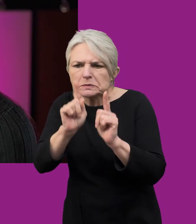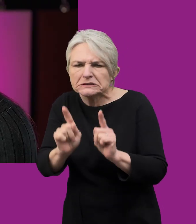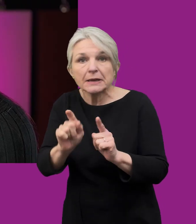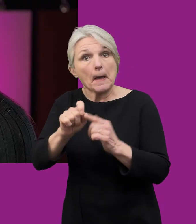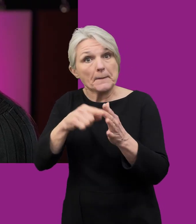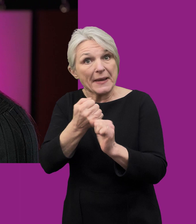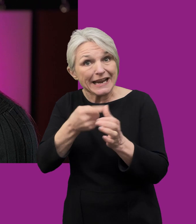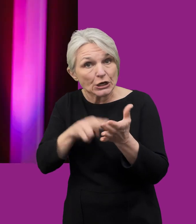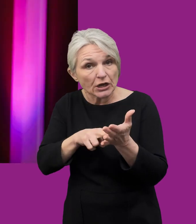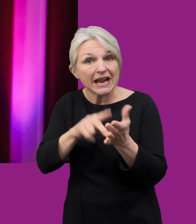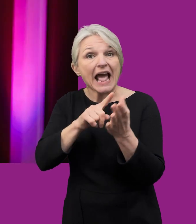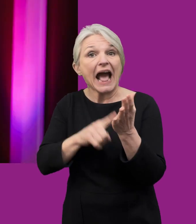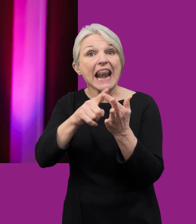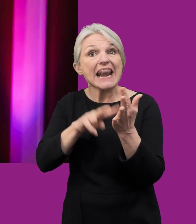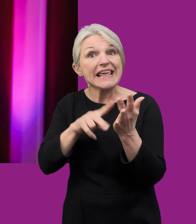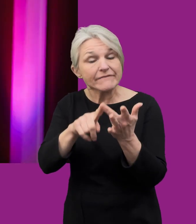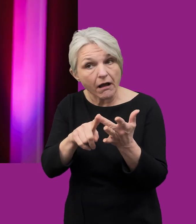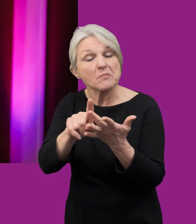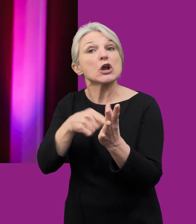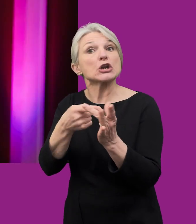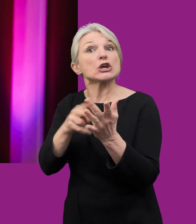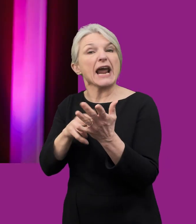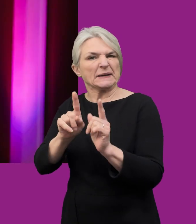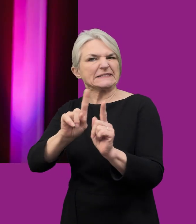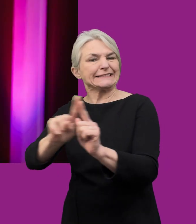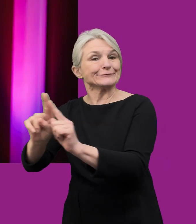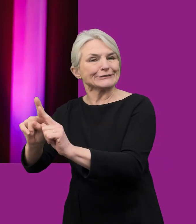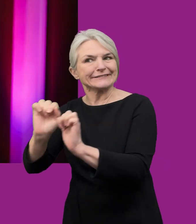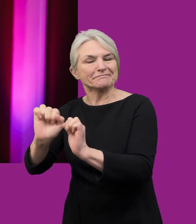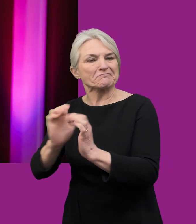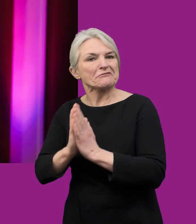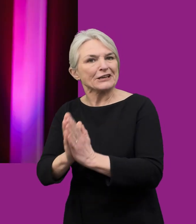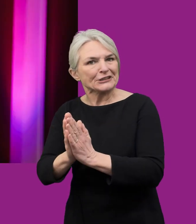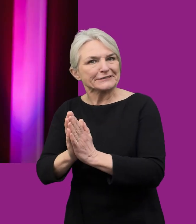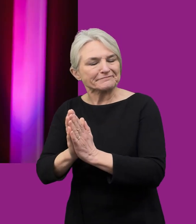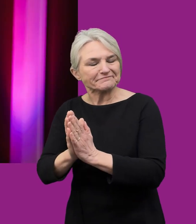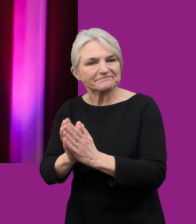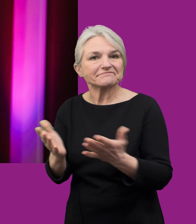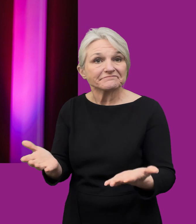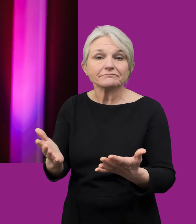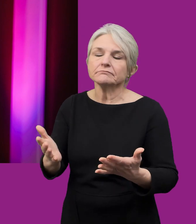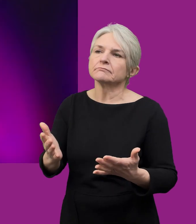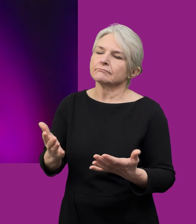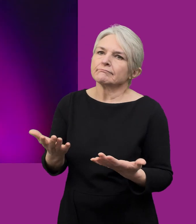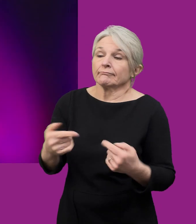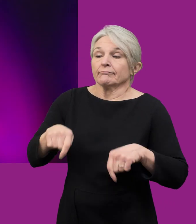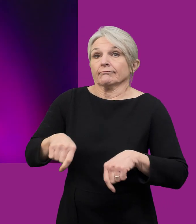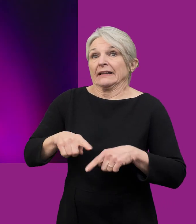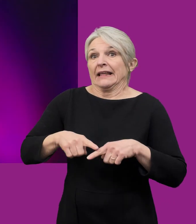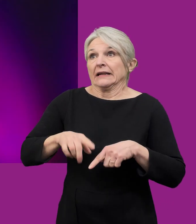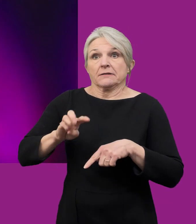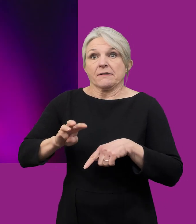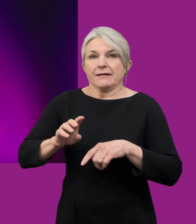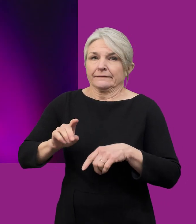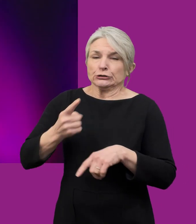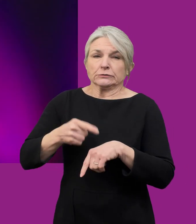ei nodi drwy ysgrifennu. Ac roedd chai o'r ateffion ysgrifennu mwyaf cyffredin yn cynnwys Pagan, Alefi a Jain. Ac am